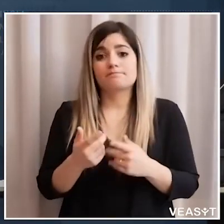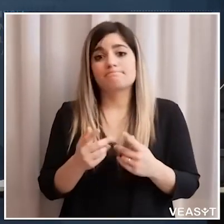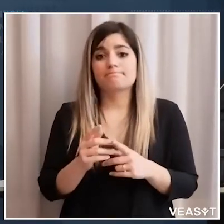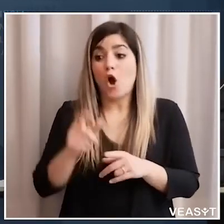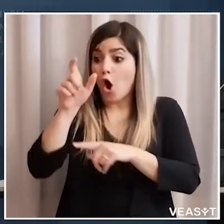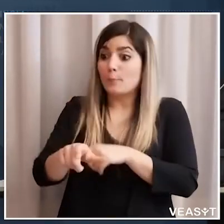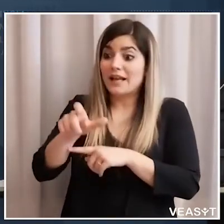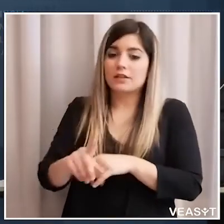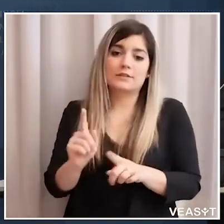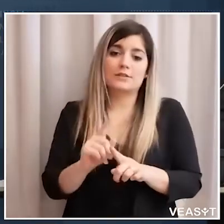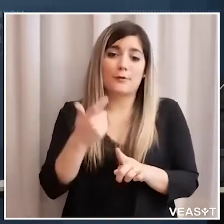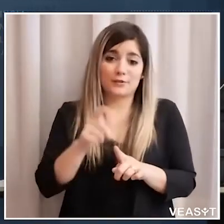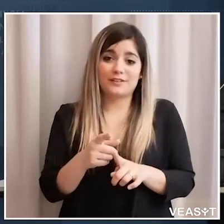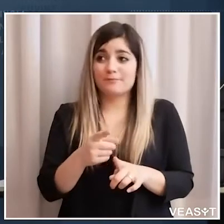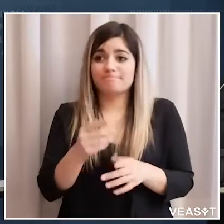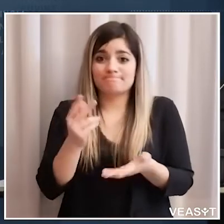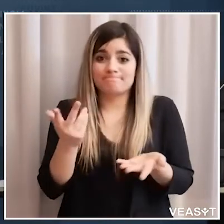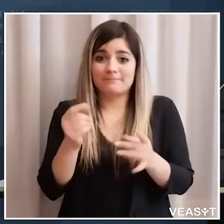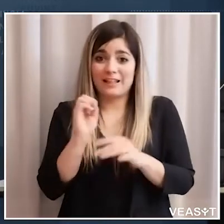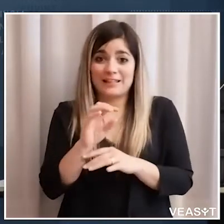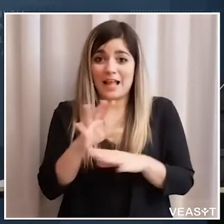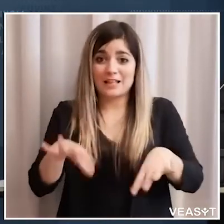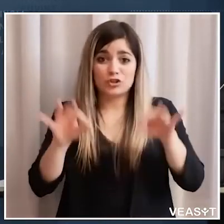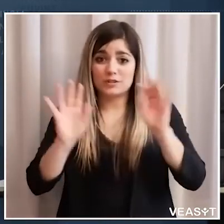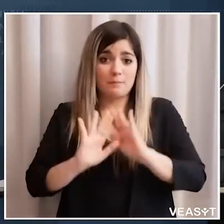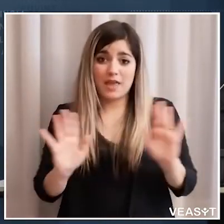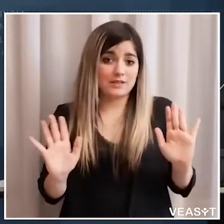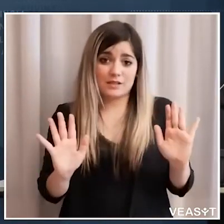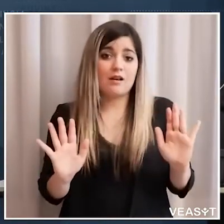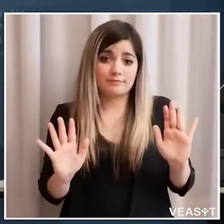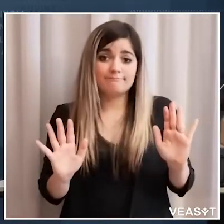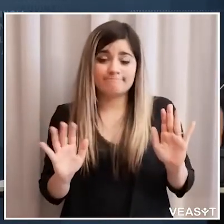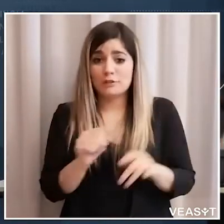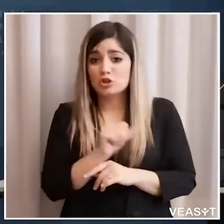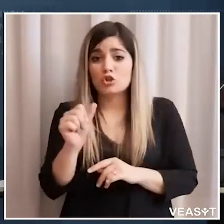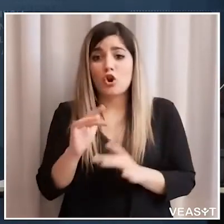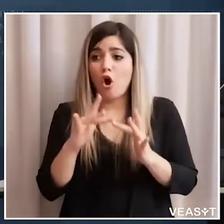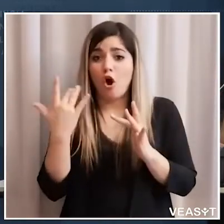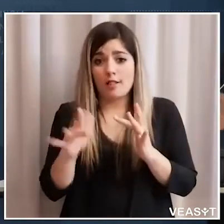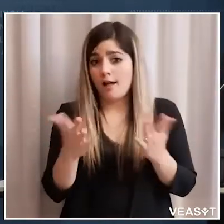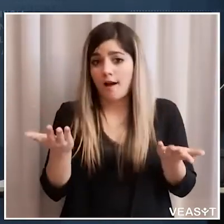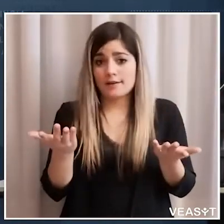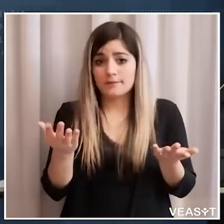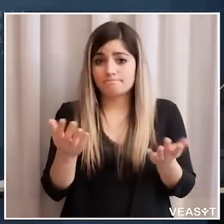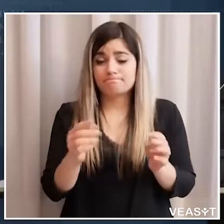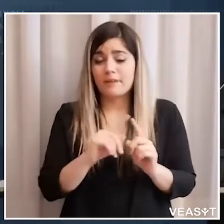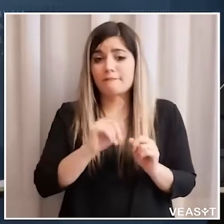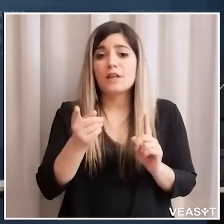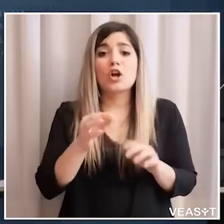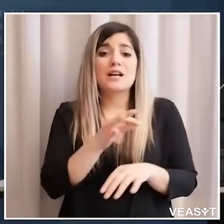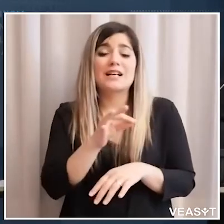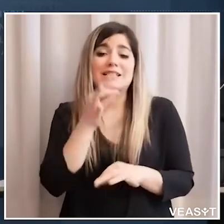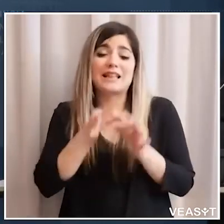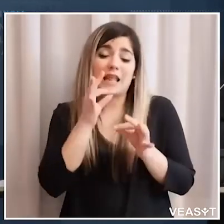uno pensa che deve andare a scuola assolutamente no la didattica è sospesa ed attiva solo quella online quindi è sospesa fino a settembre